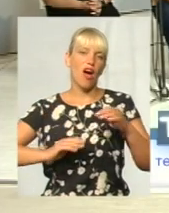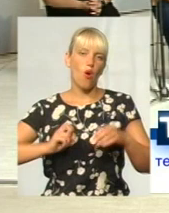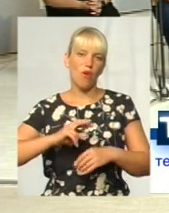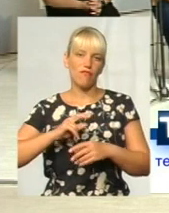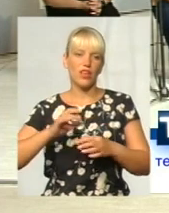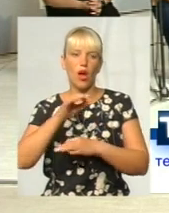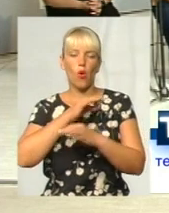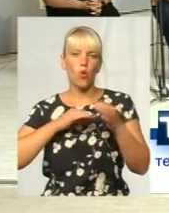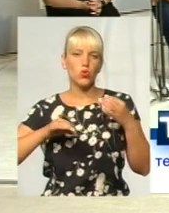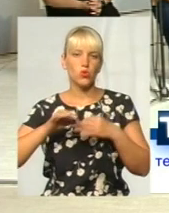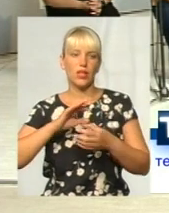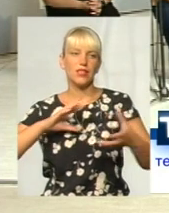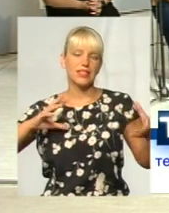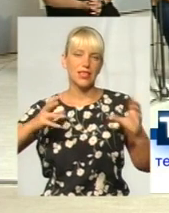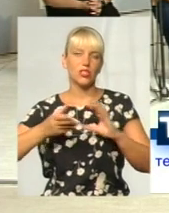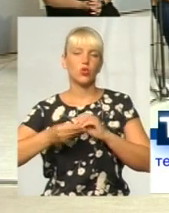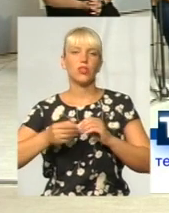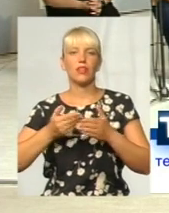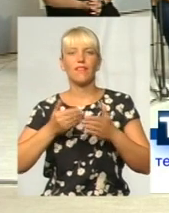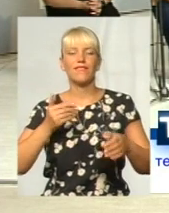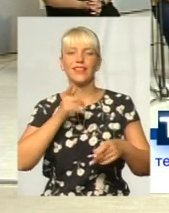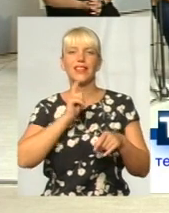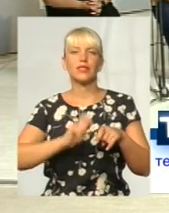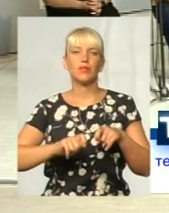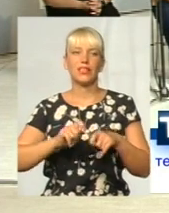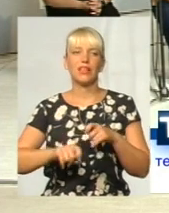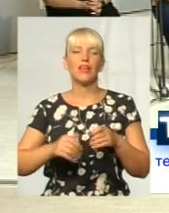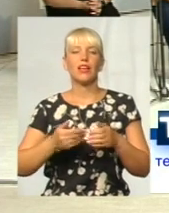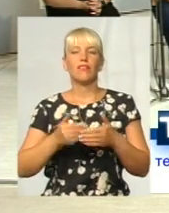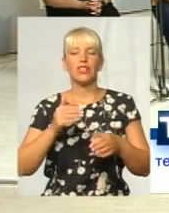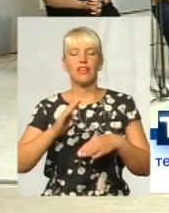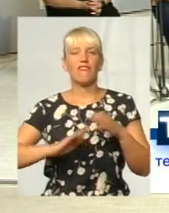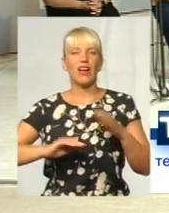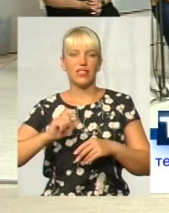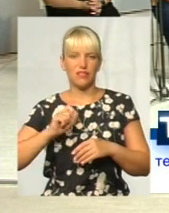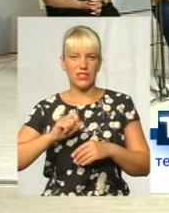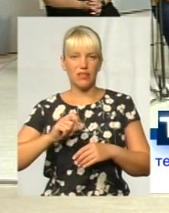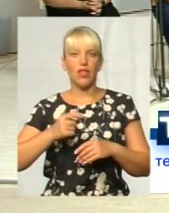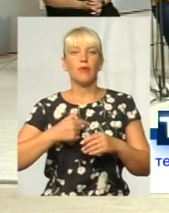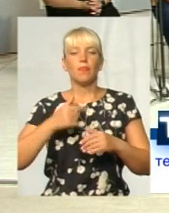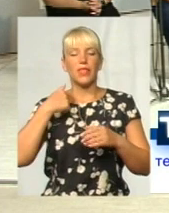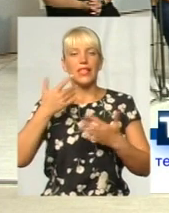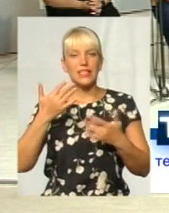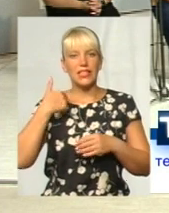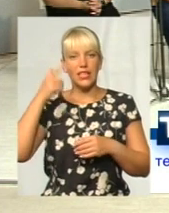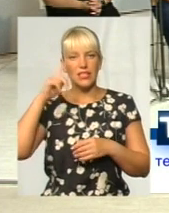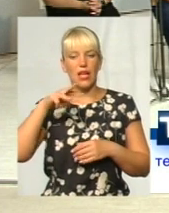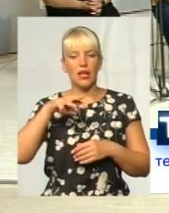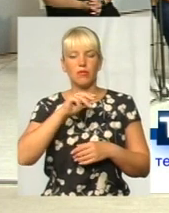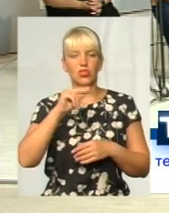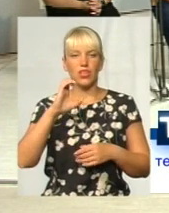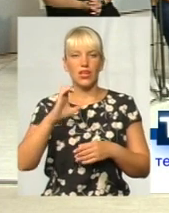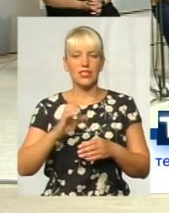так, консультації, результати, експертиз від фахівців пожежної охорони. Наскільки я знаю, МЧС сьогодні, фактично, відсторонено